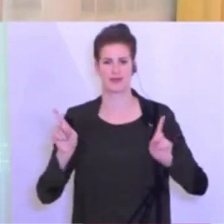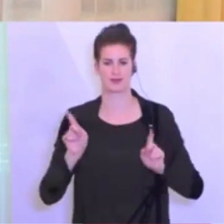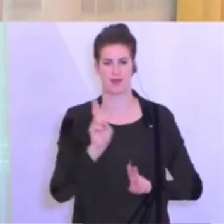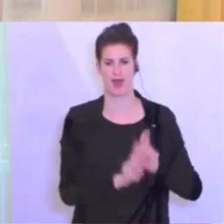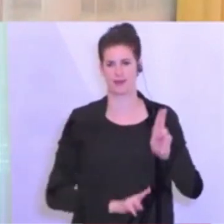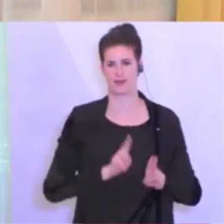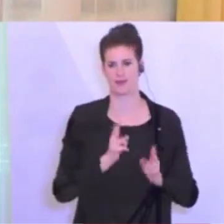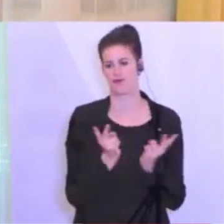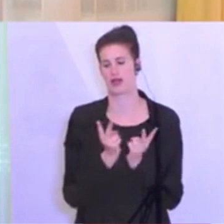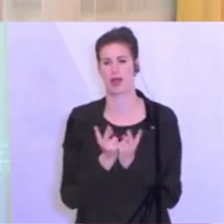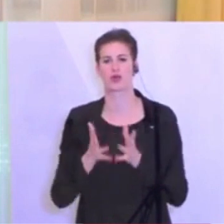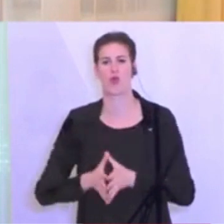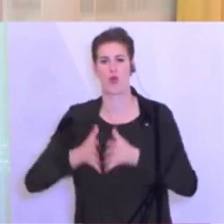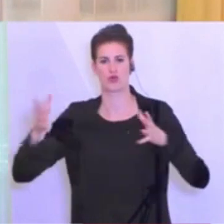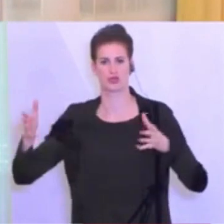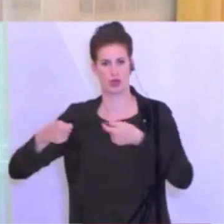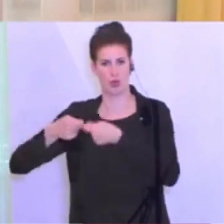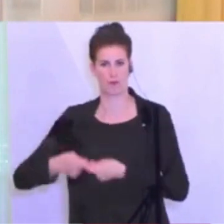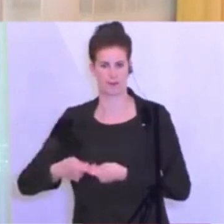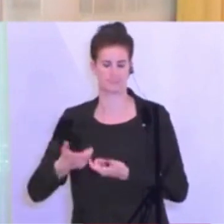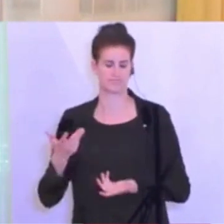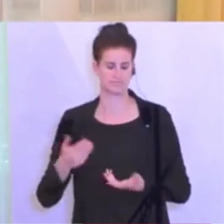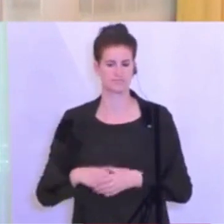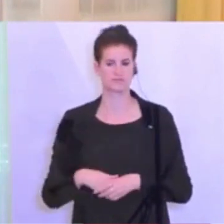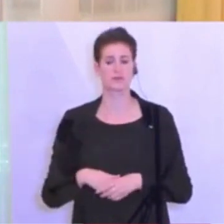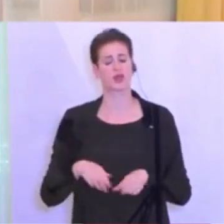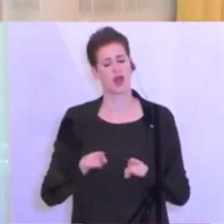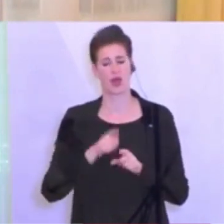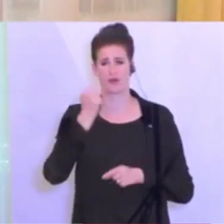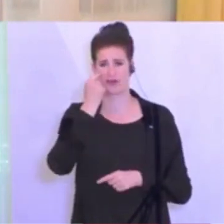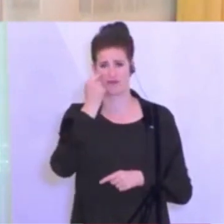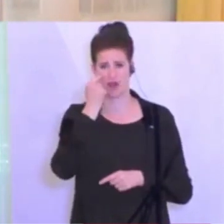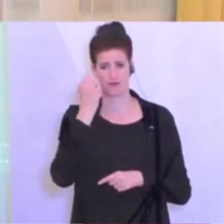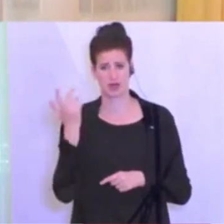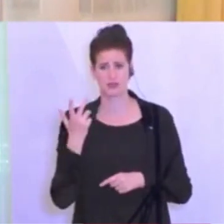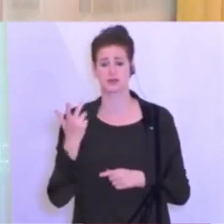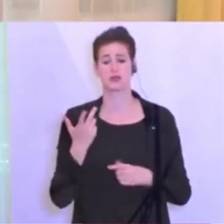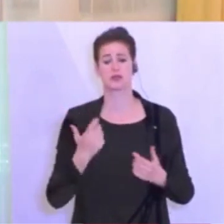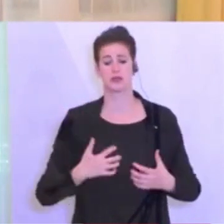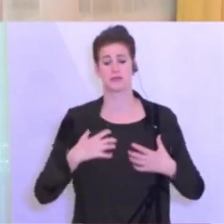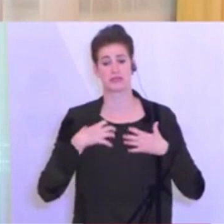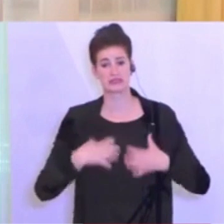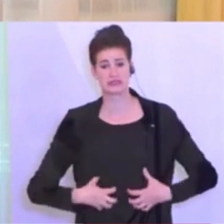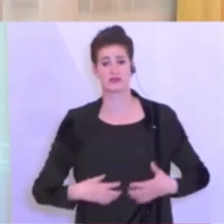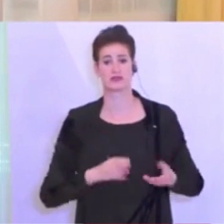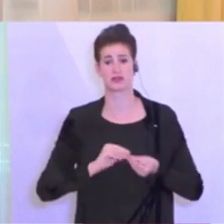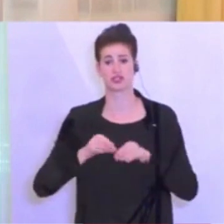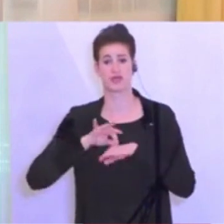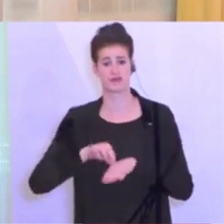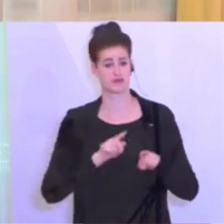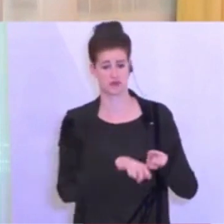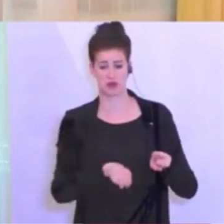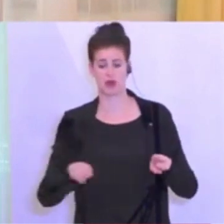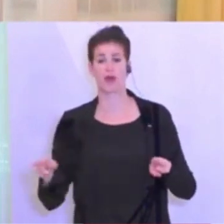zu Lösungsansätzen und zu Lösungskonzepten kommen. Ich merke aber auch bei den Besitzern, bei den Geschäftsführerinnen, Geschäftsführern großer